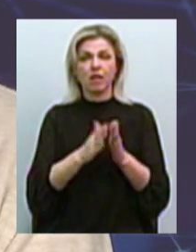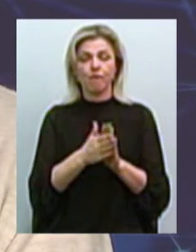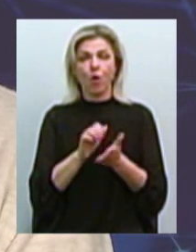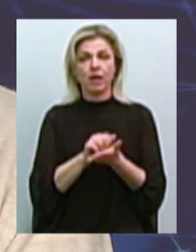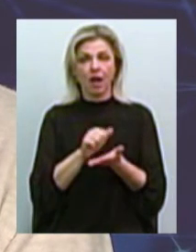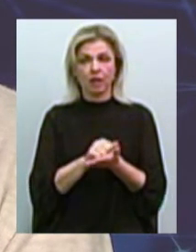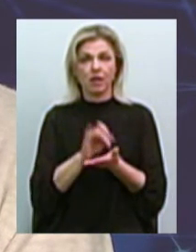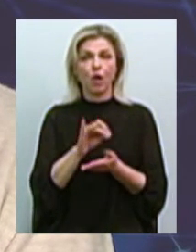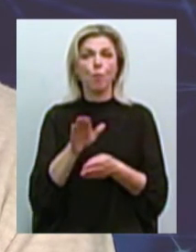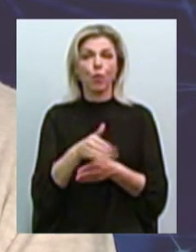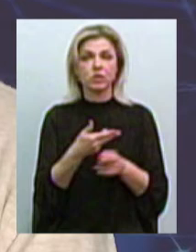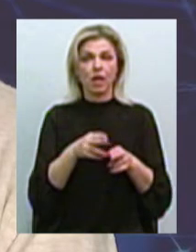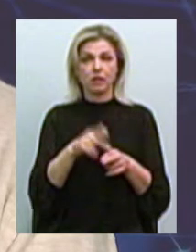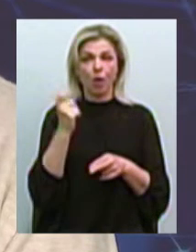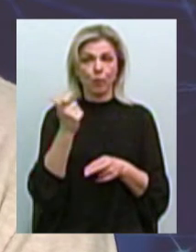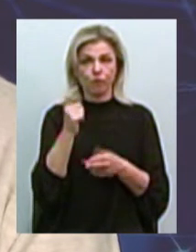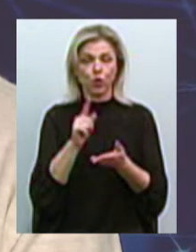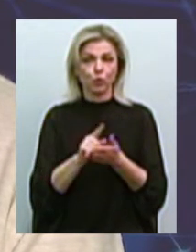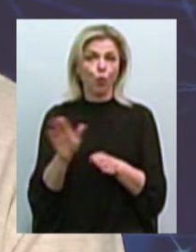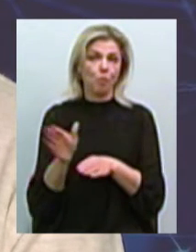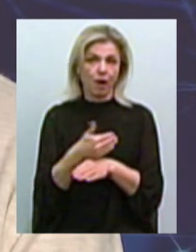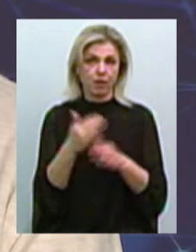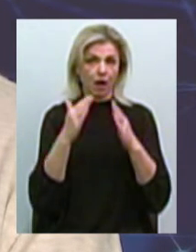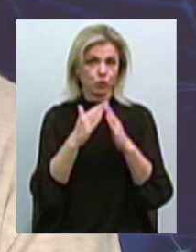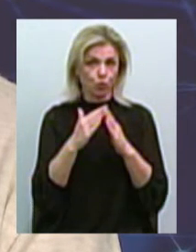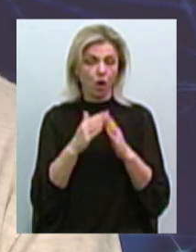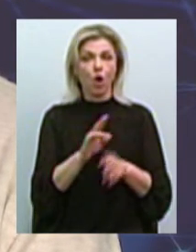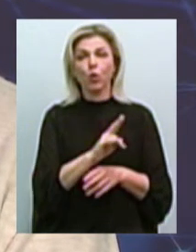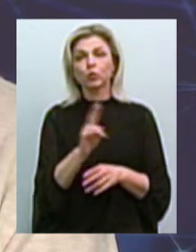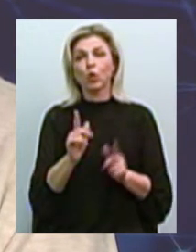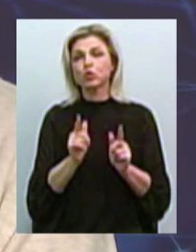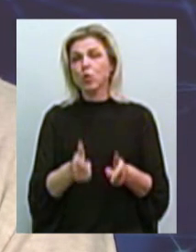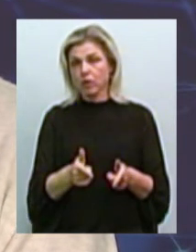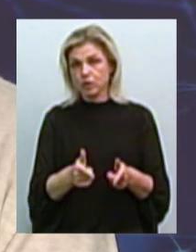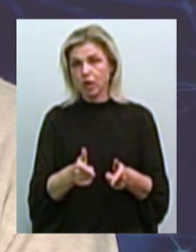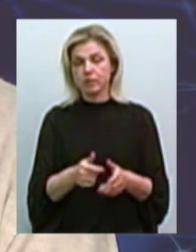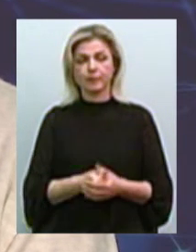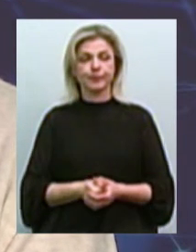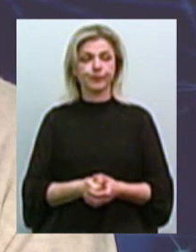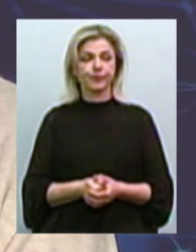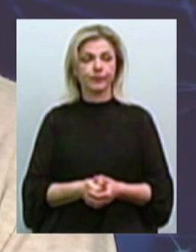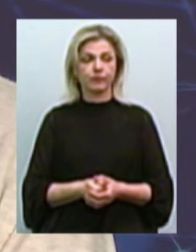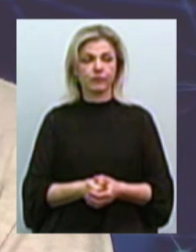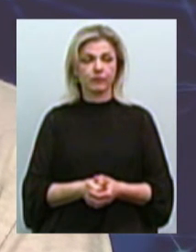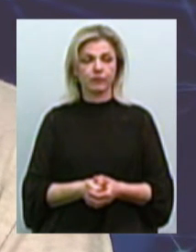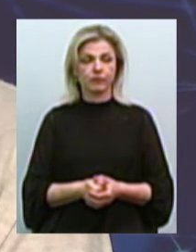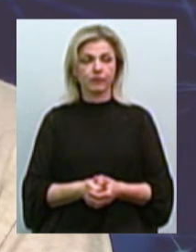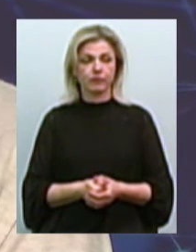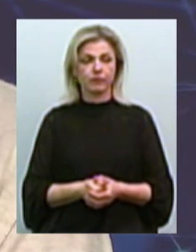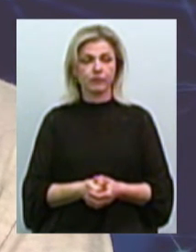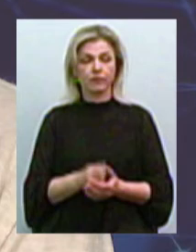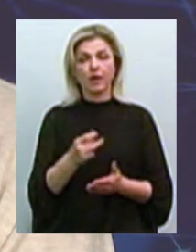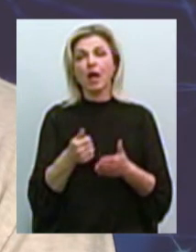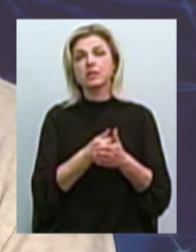соответственно, после этого собственник должен убрать конструкцию. Некоторые с этим не соглашаются, и, в принципе, отстаивают свое